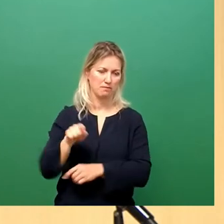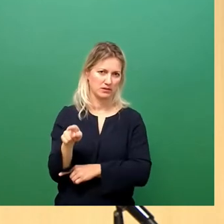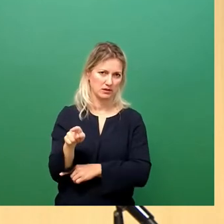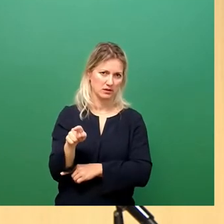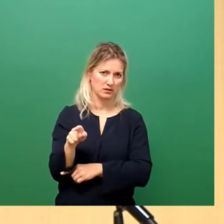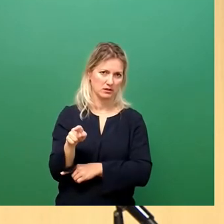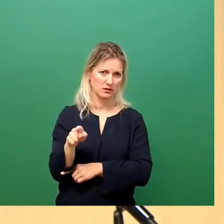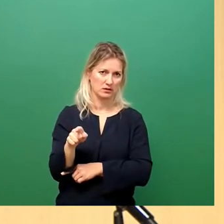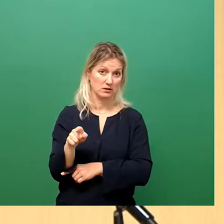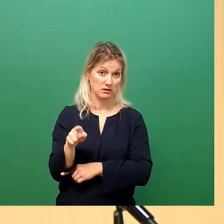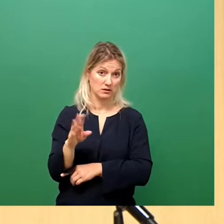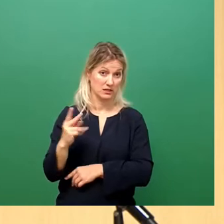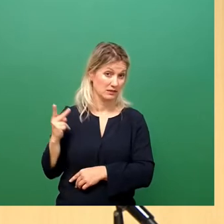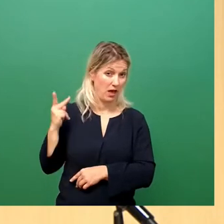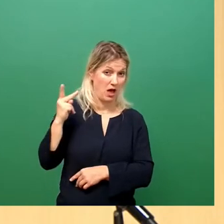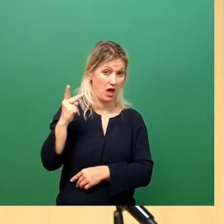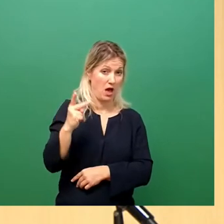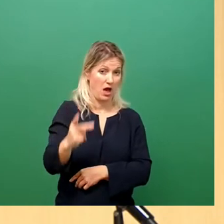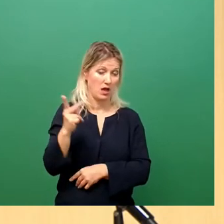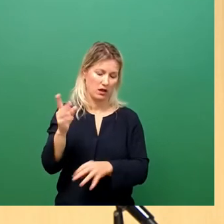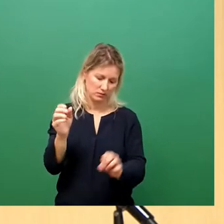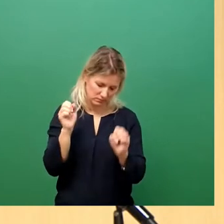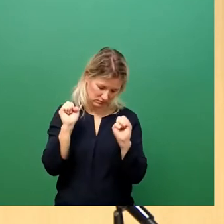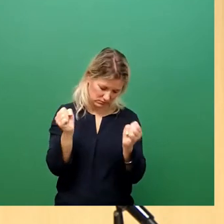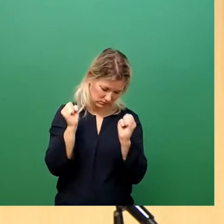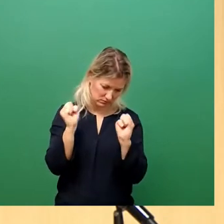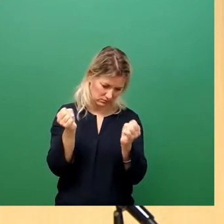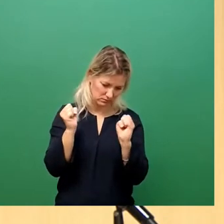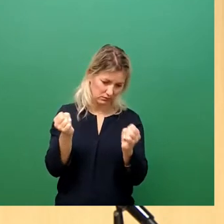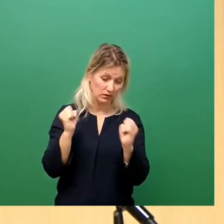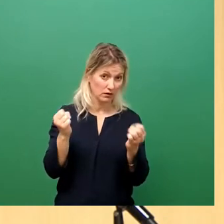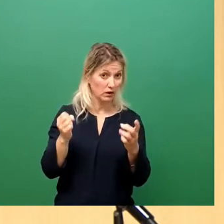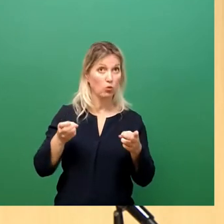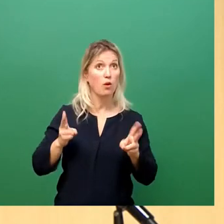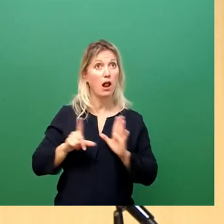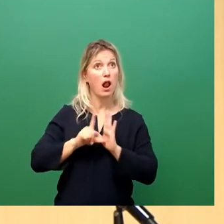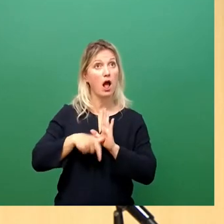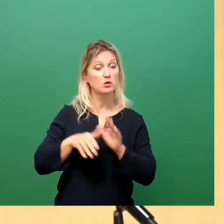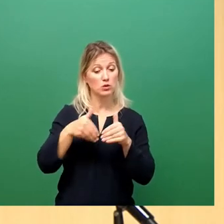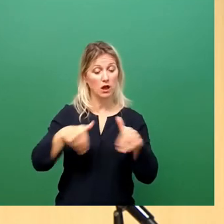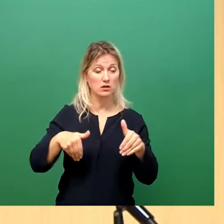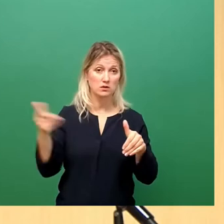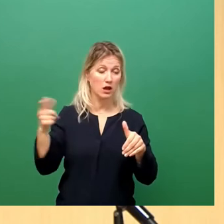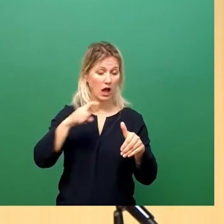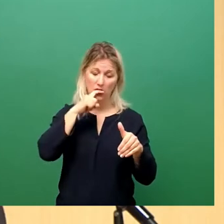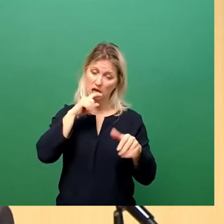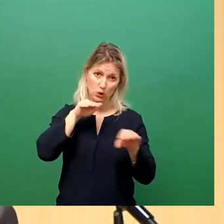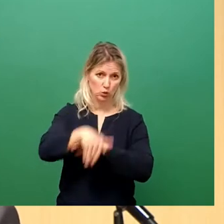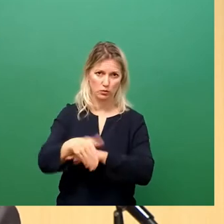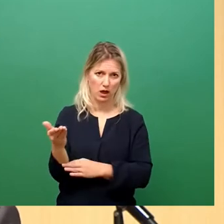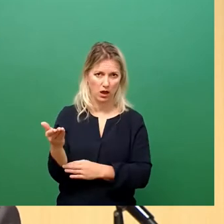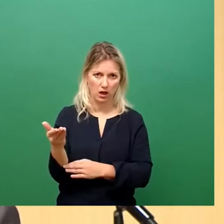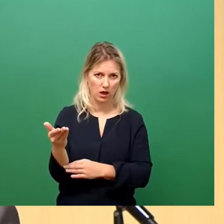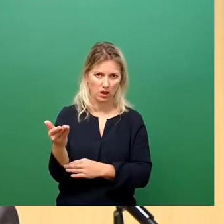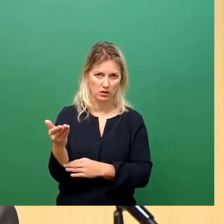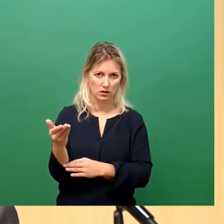seit zwei Jahren wirklich weit über die Leistungsgrenzen hinweg. Und an die sollten wir